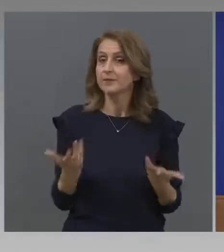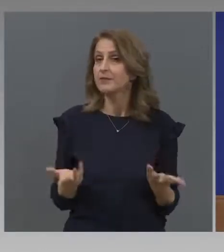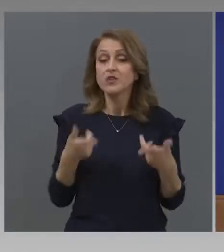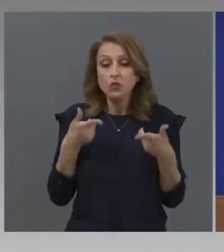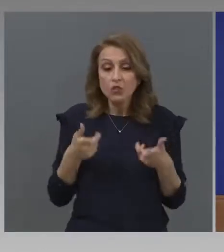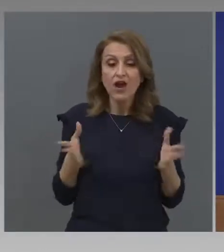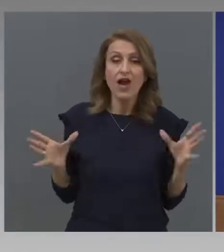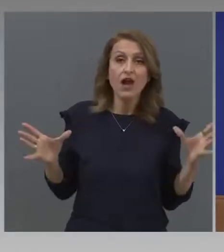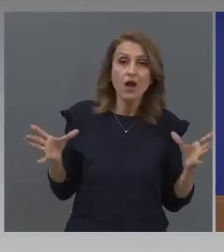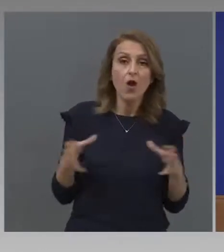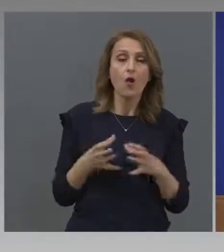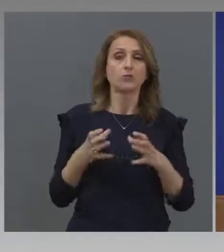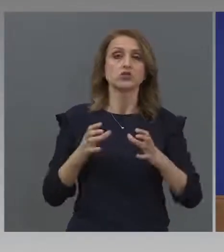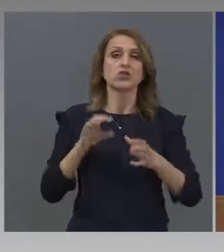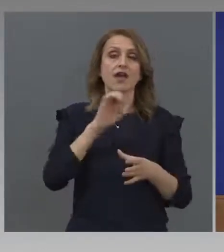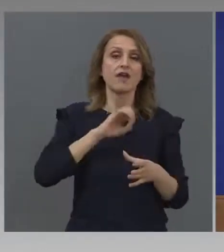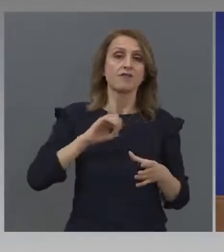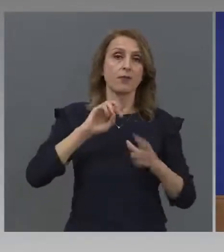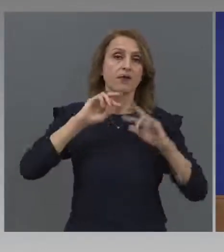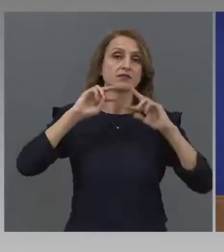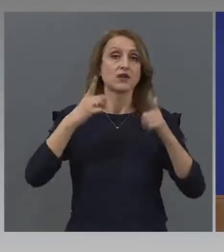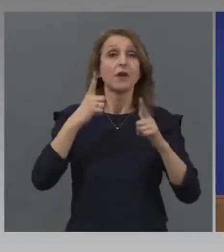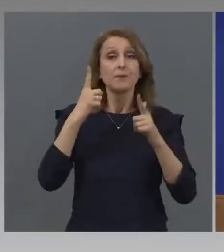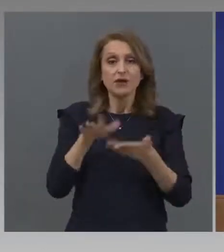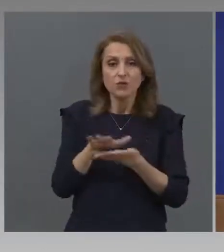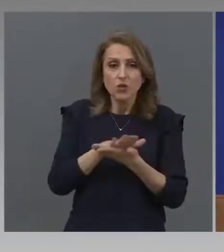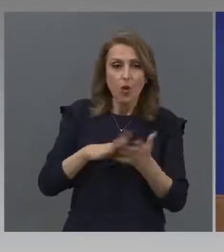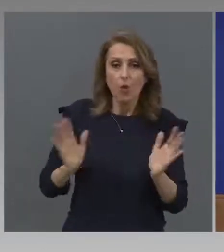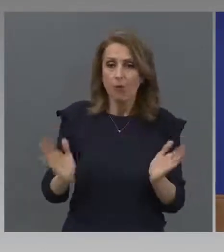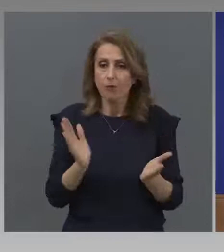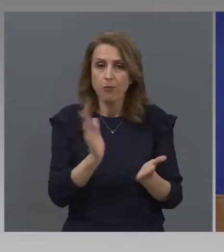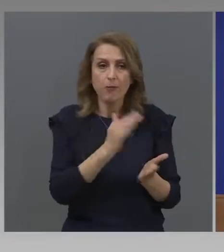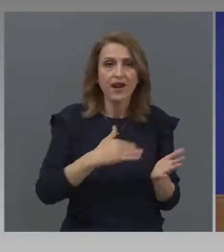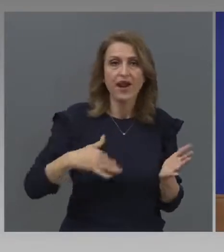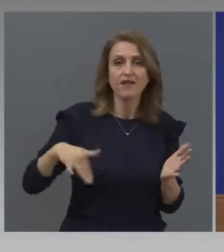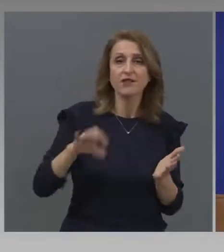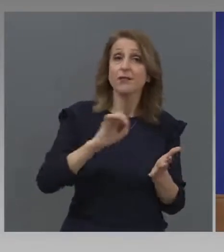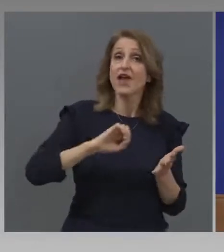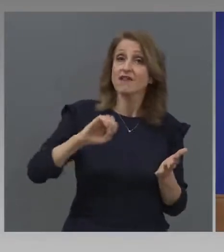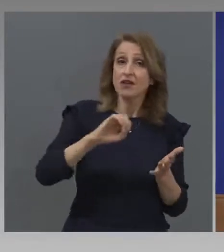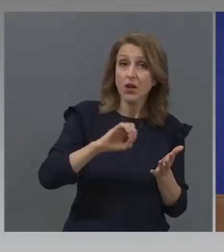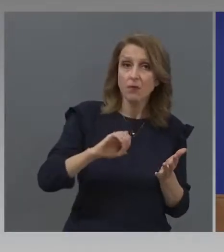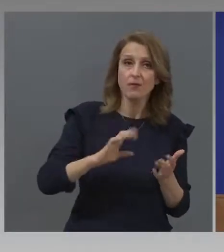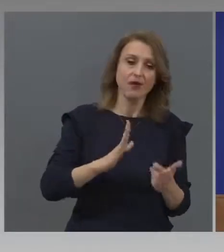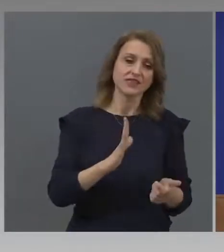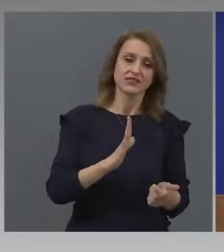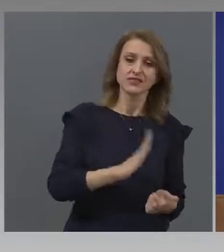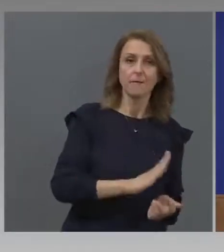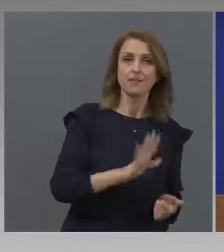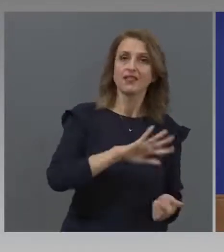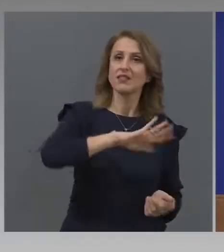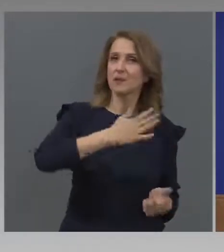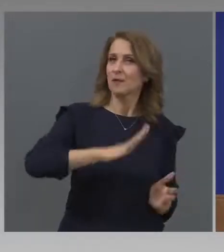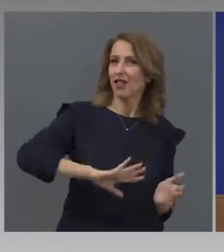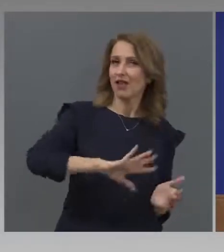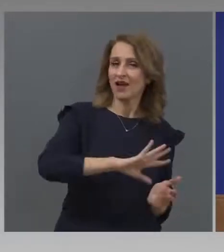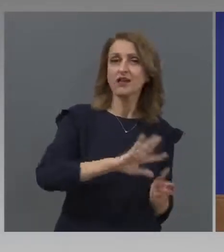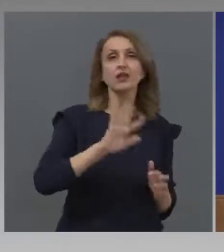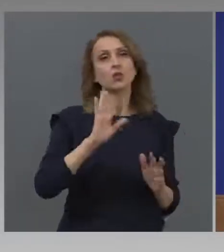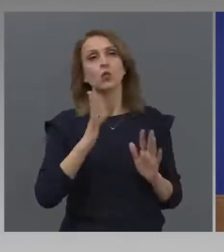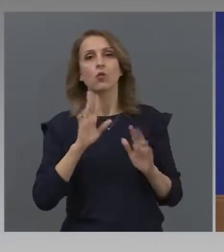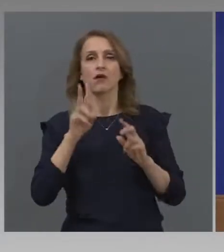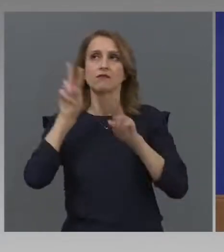Това е общия европейски отговор. Първо да си оправиме Европа, да си оправиме Западните Балкани, тогава да разглеждаме и другите